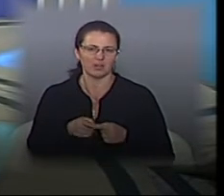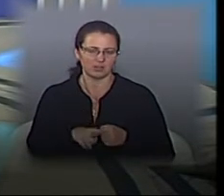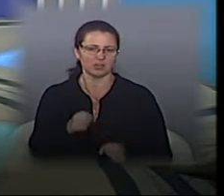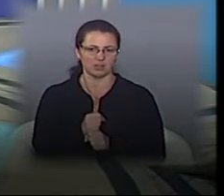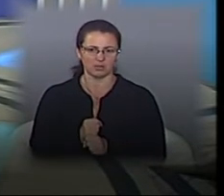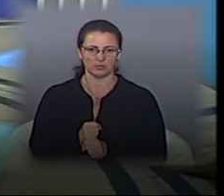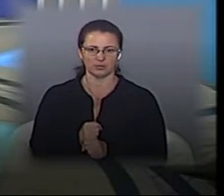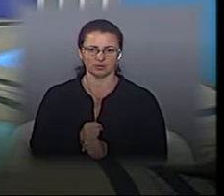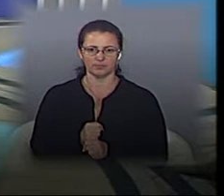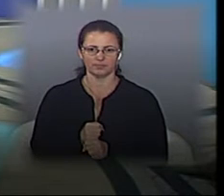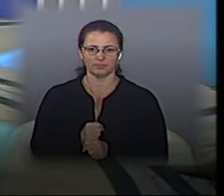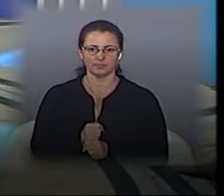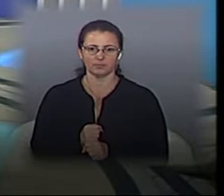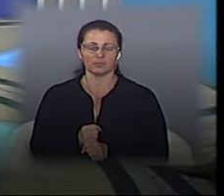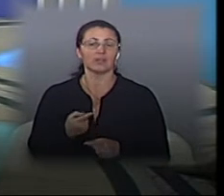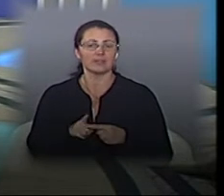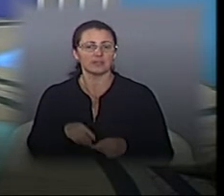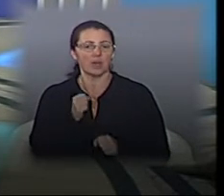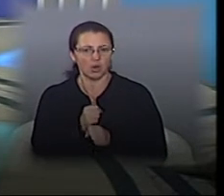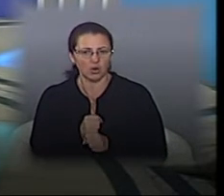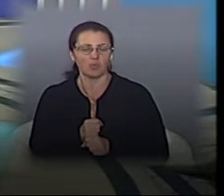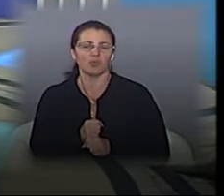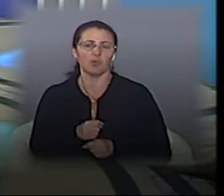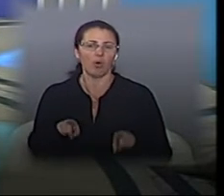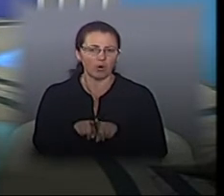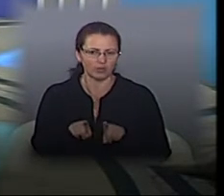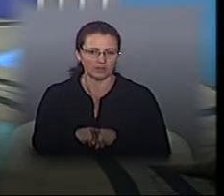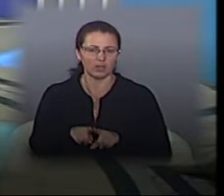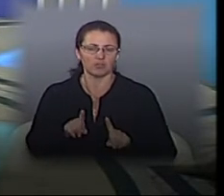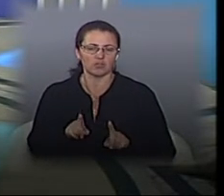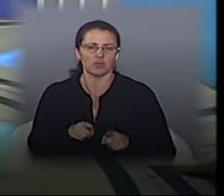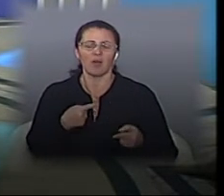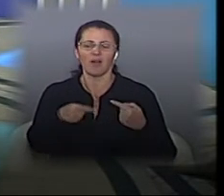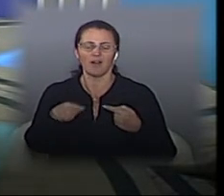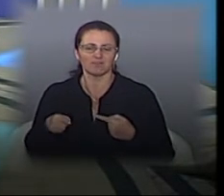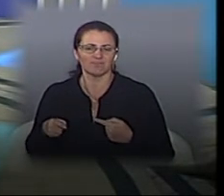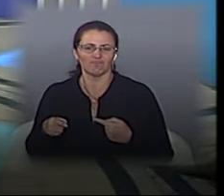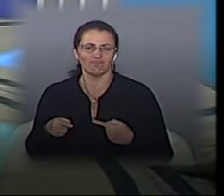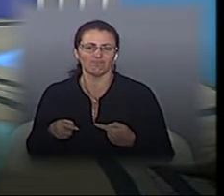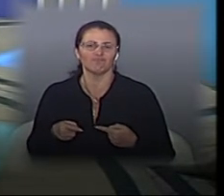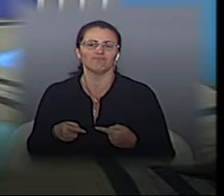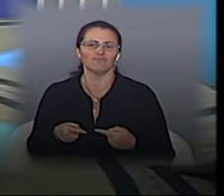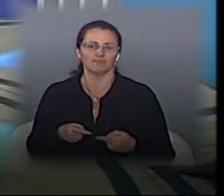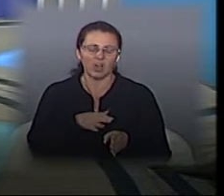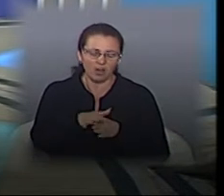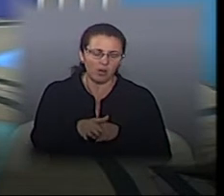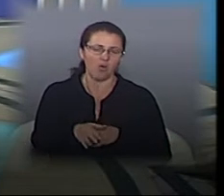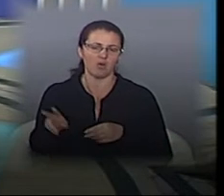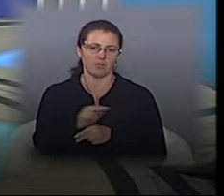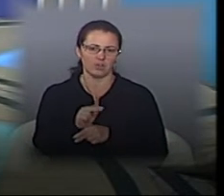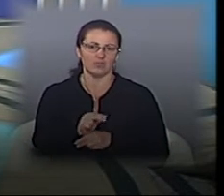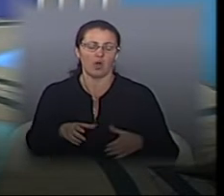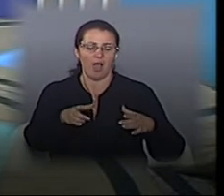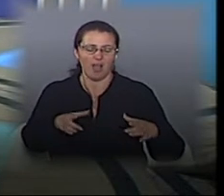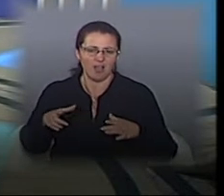вводимо так само в практику і щоденне утримання, поточне утримання. Не тільки ремонт, й утримання. В тому числі і підняття